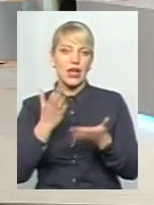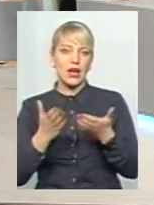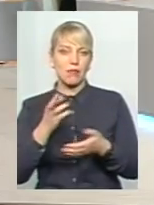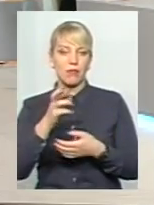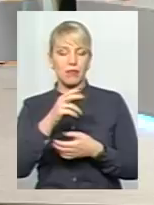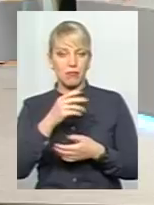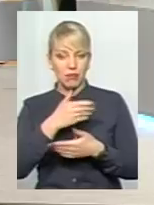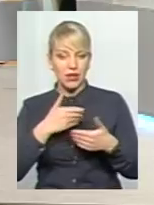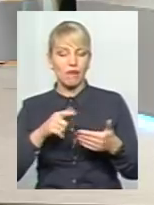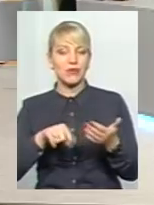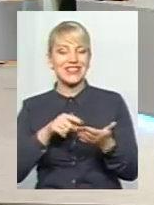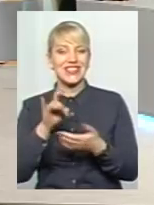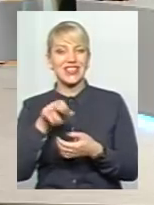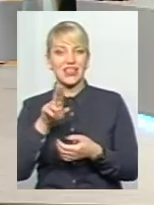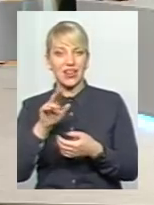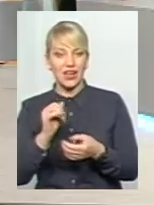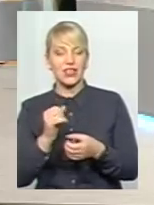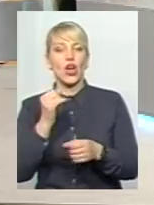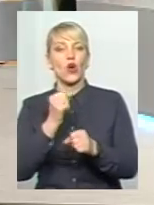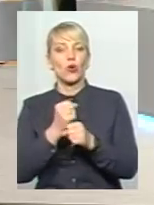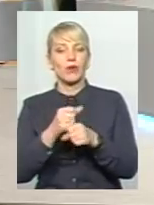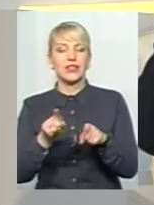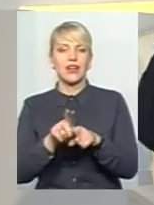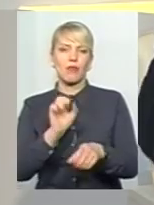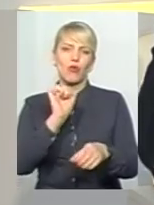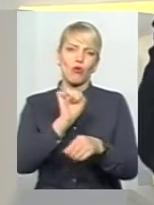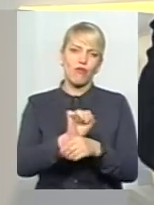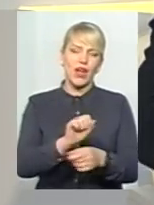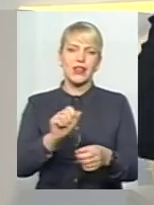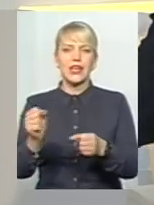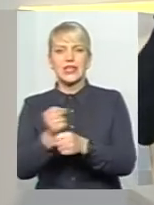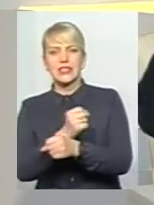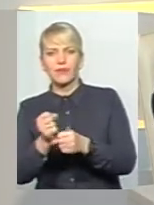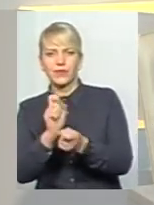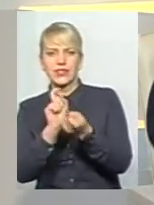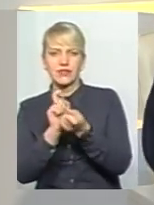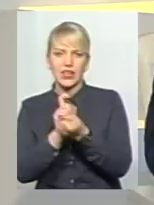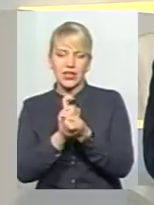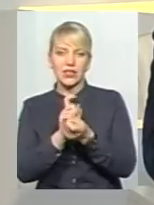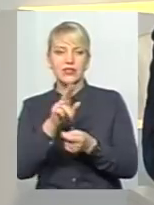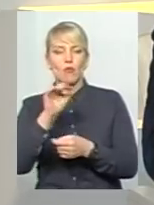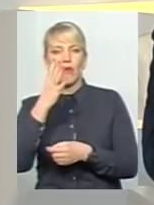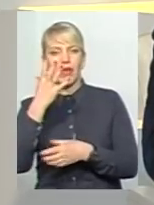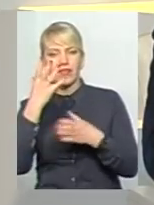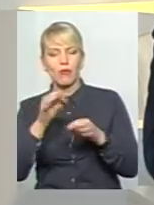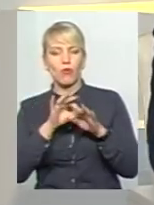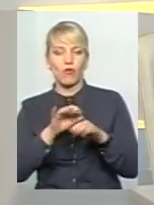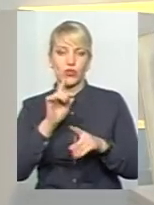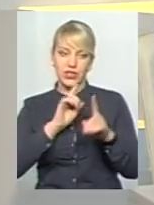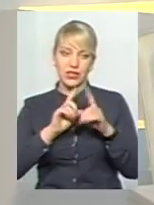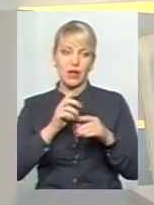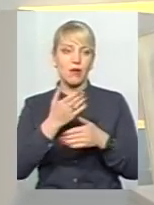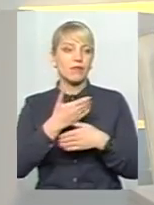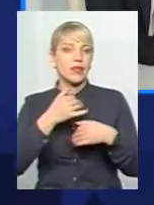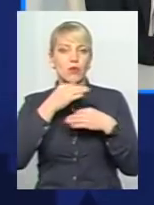раді робили так, як то роблять в багатьох інших органах влади, блокували, били, сварились, по п'ять днів проводили сесії, ми